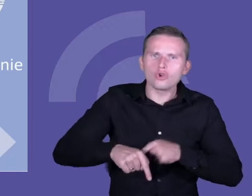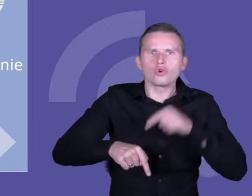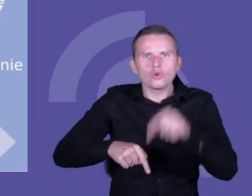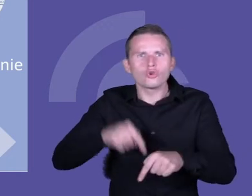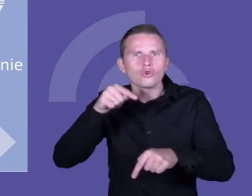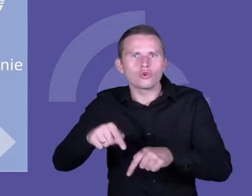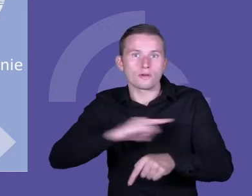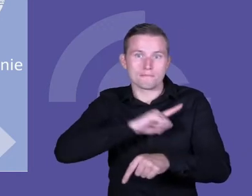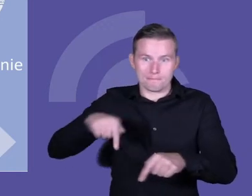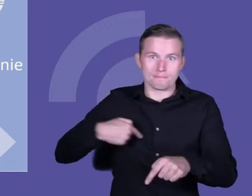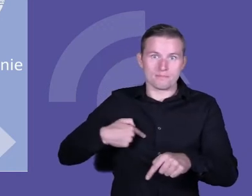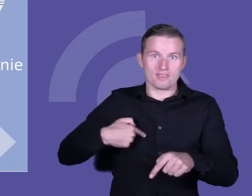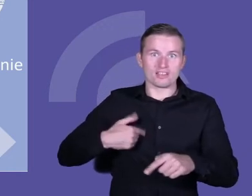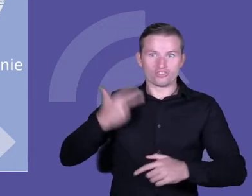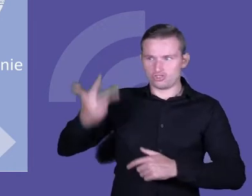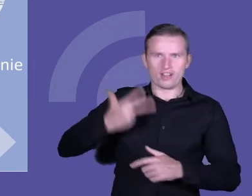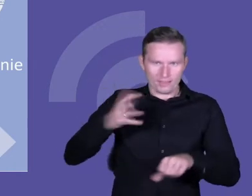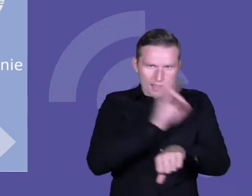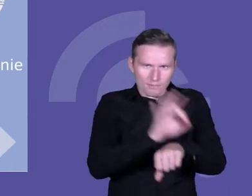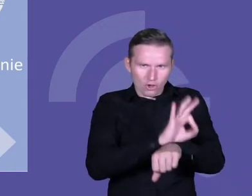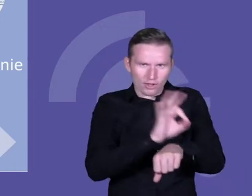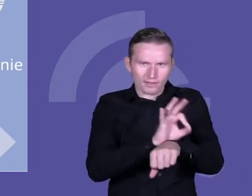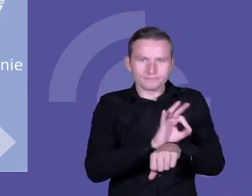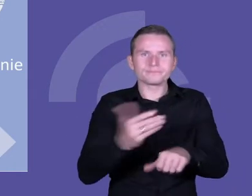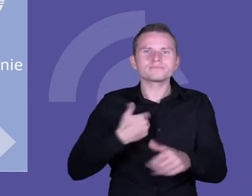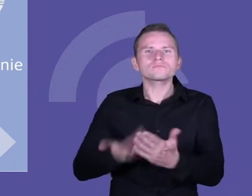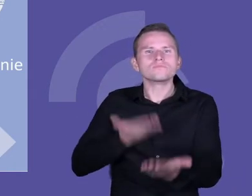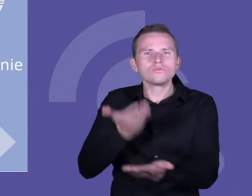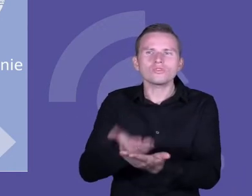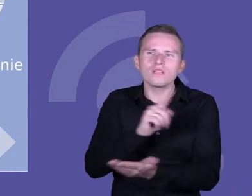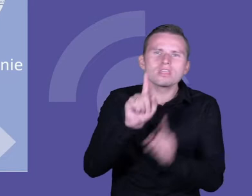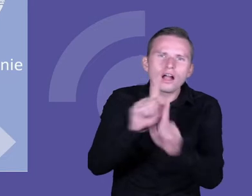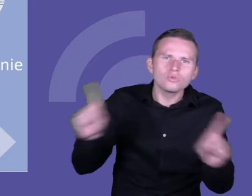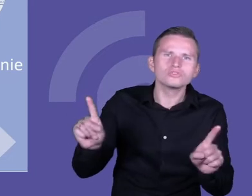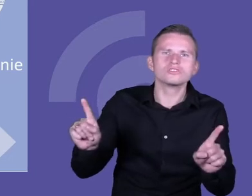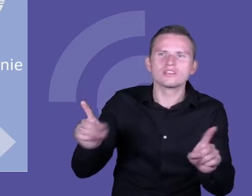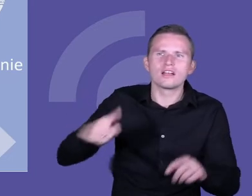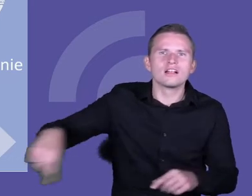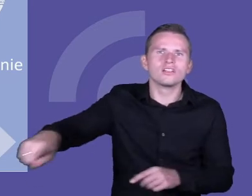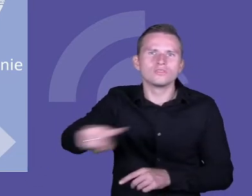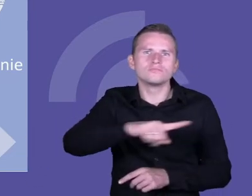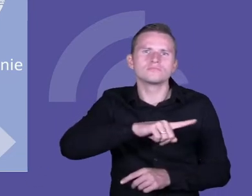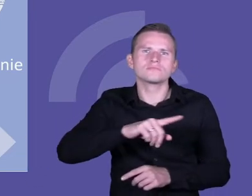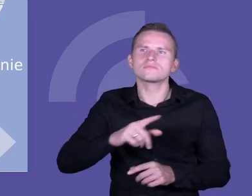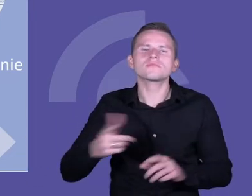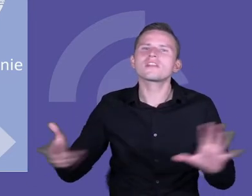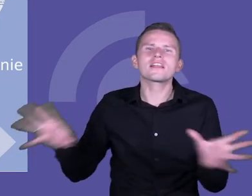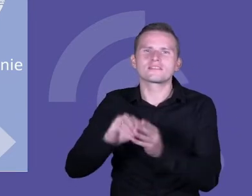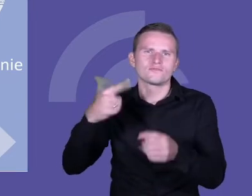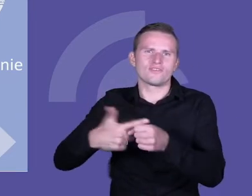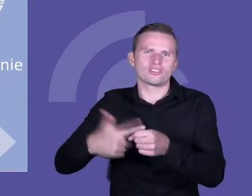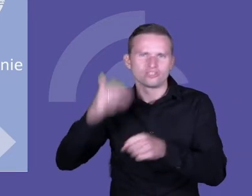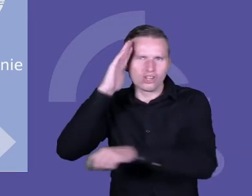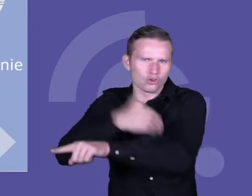które my w ramach naszego trzyletniego projektu proponowaliśmy nauczycielom, nauczycielkom z naszych 20 projektowych